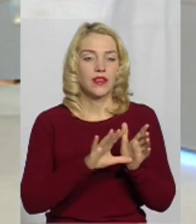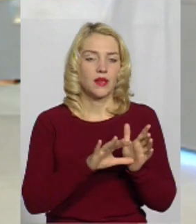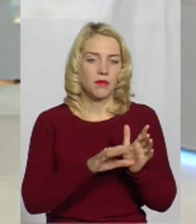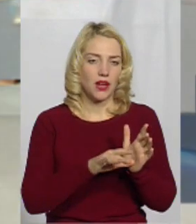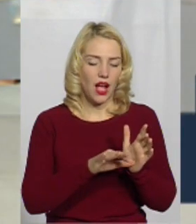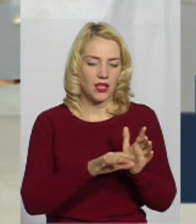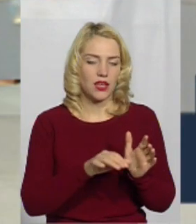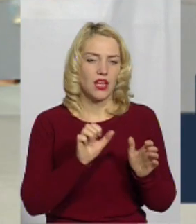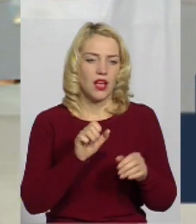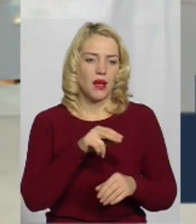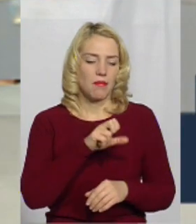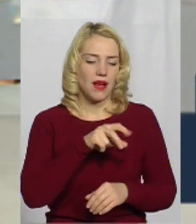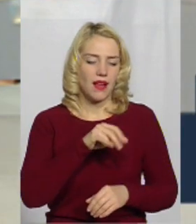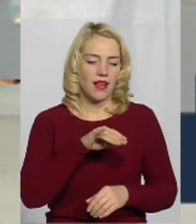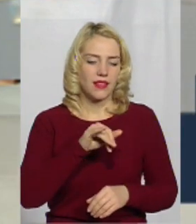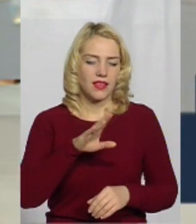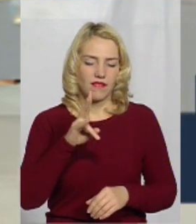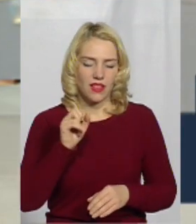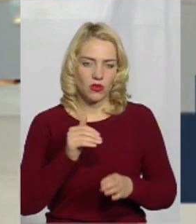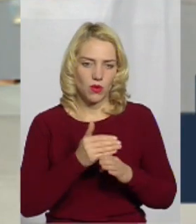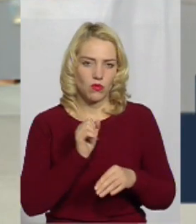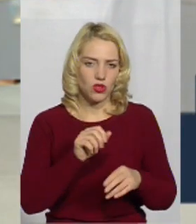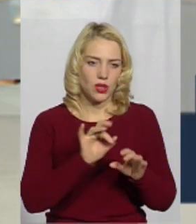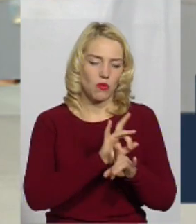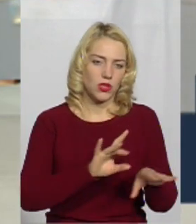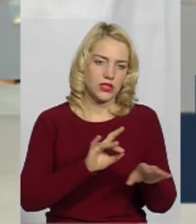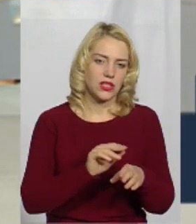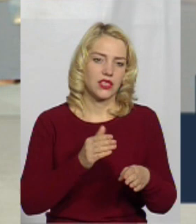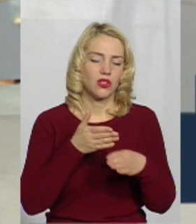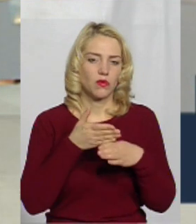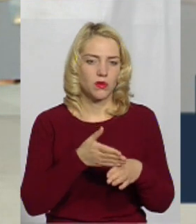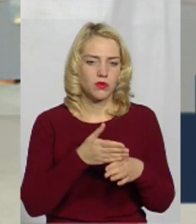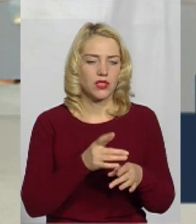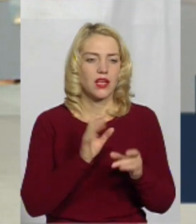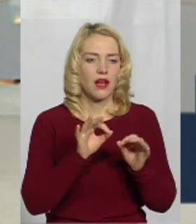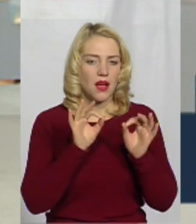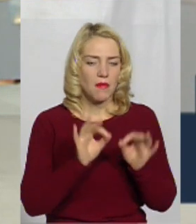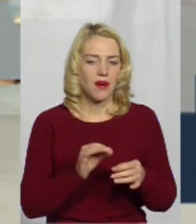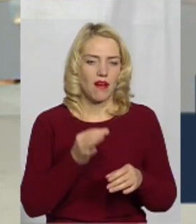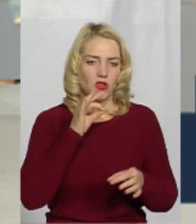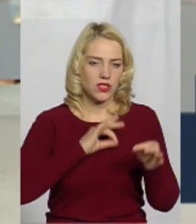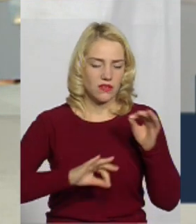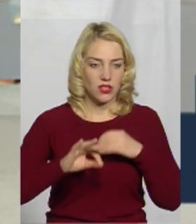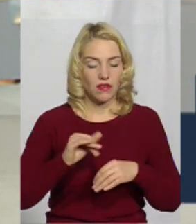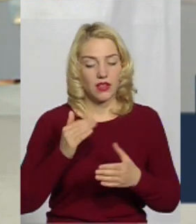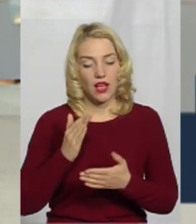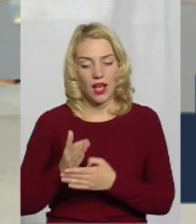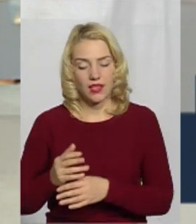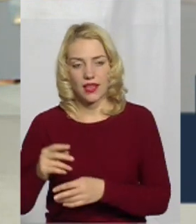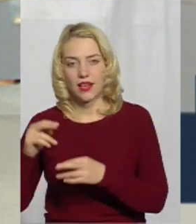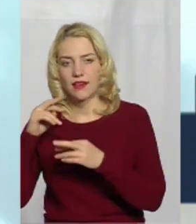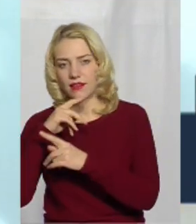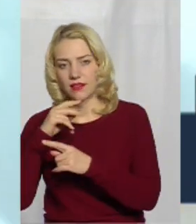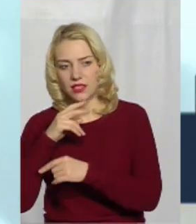допомоги може підкоригувати, пояснити, розказати, як правильно ці ліки вживати. Є засоби медичного призначення.